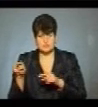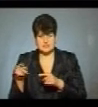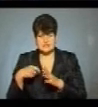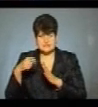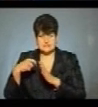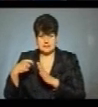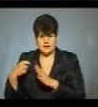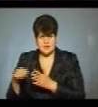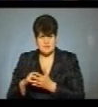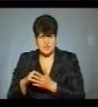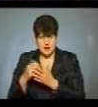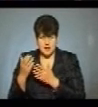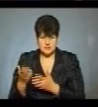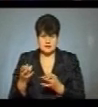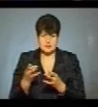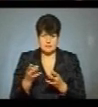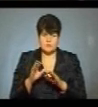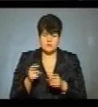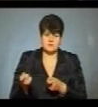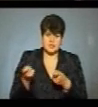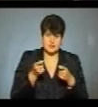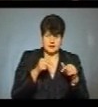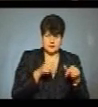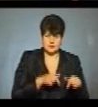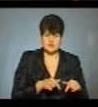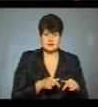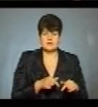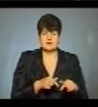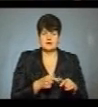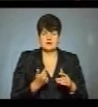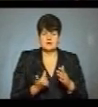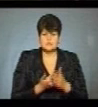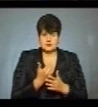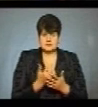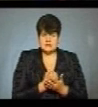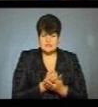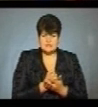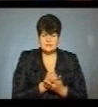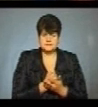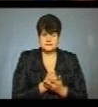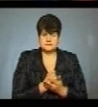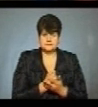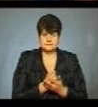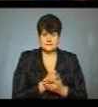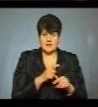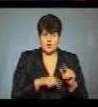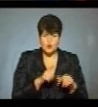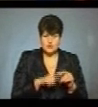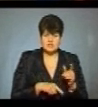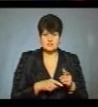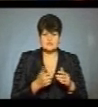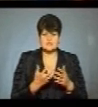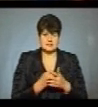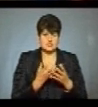відзняти якісь певні матеріали. Потім треба приїхати назад на Західну Україну, знайти родичів, знайти